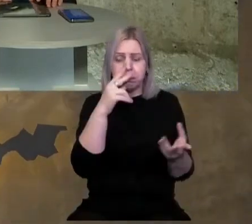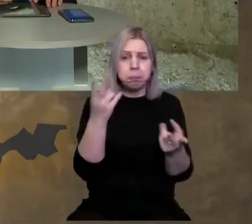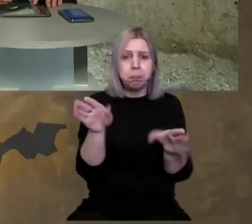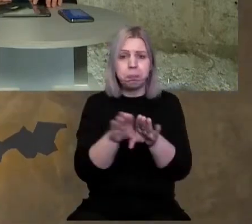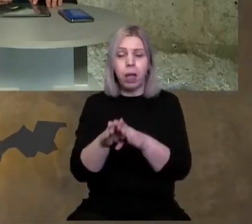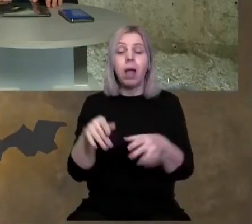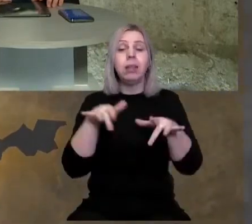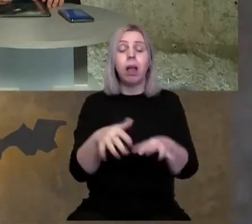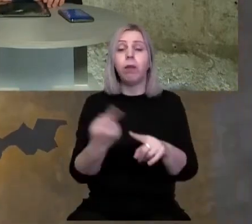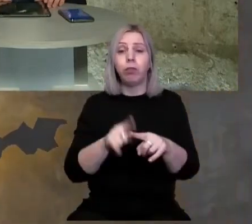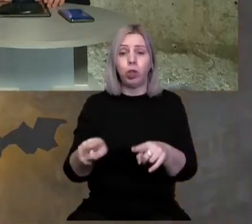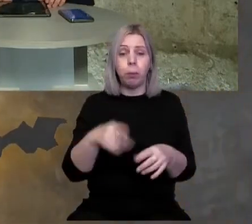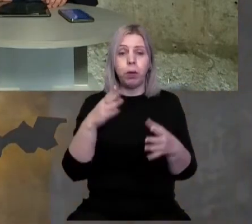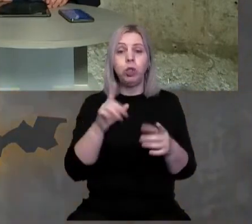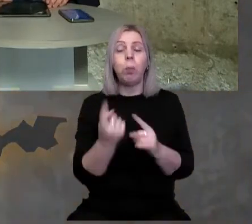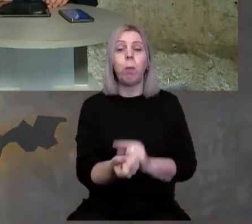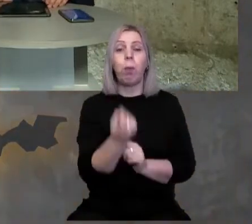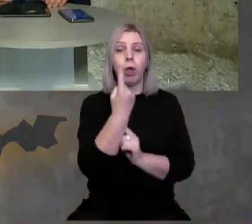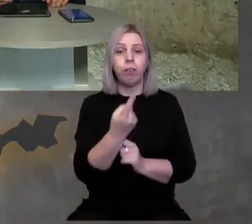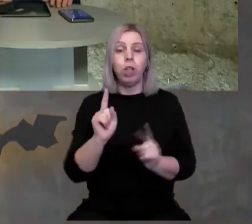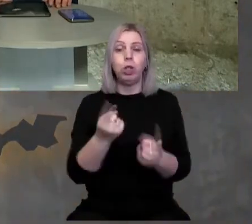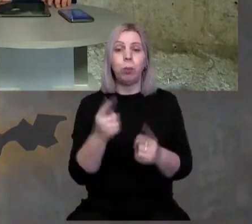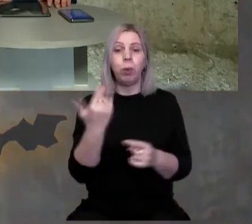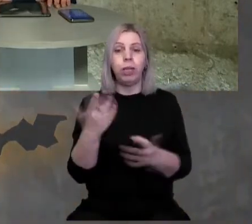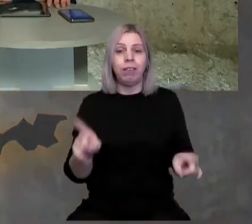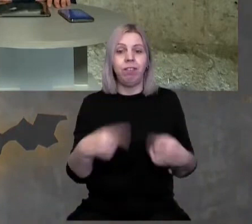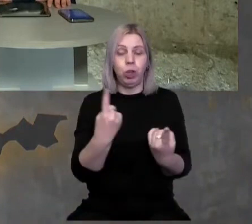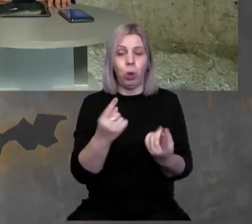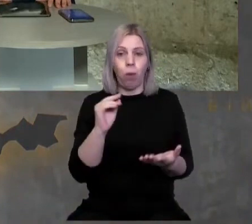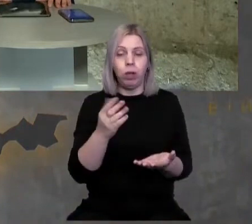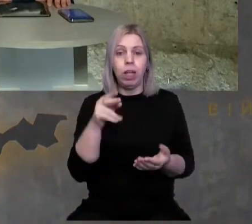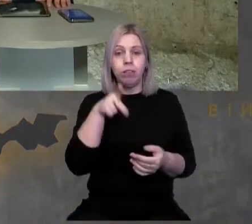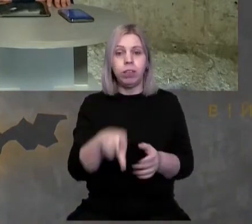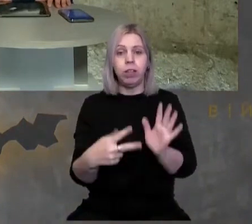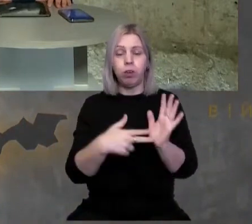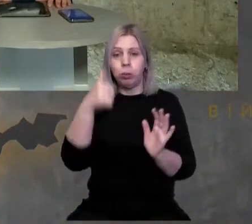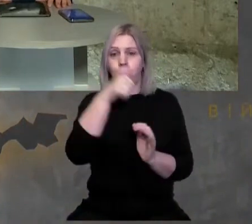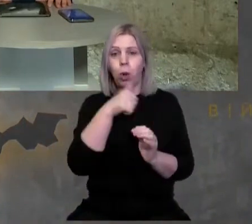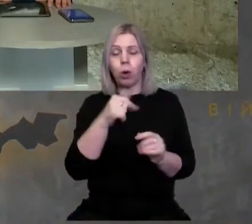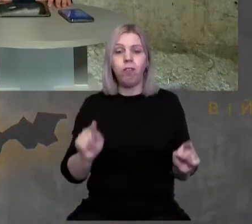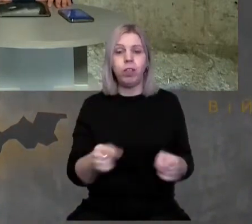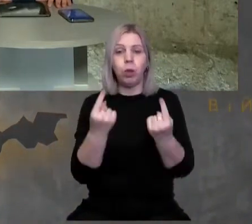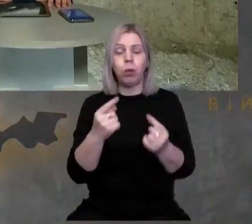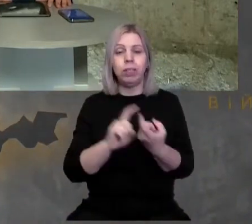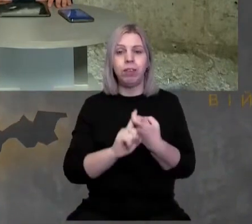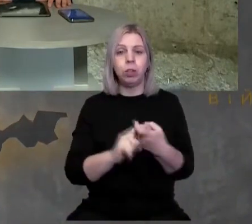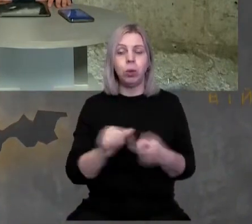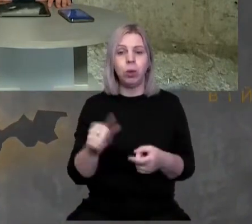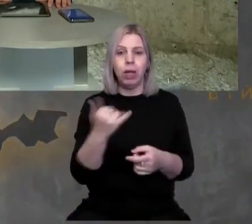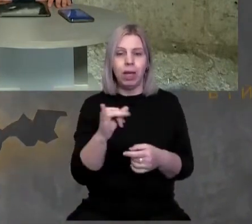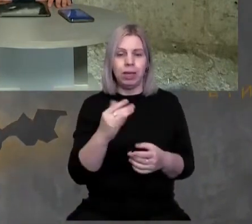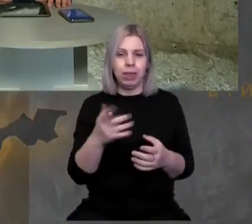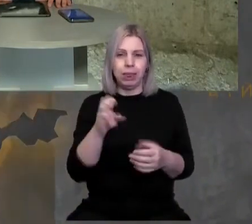Справа у чому? Чому вони з'явилися і чому їх відновлювали? В 2008 році відновлювали у зв'язку із